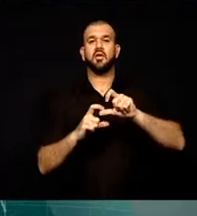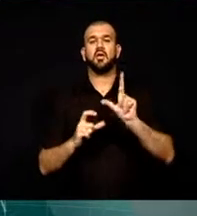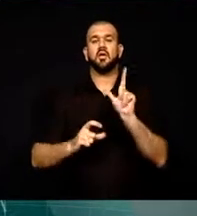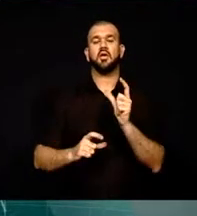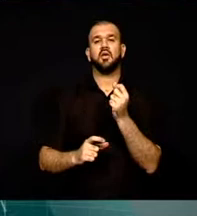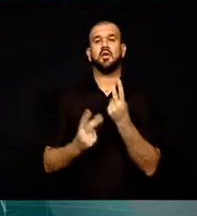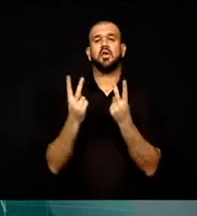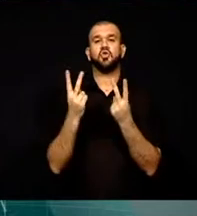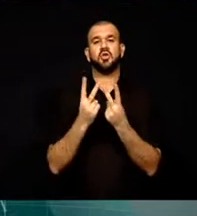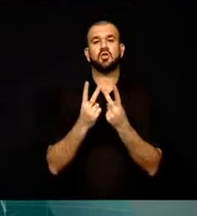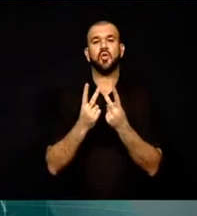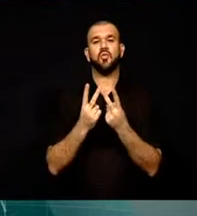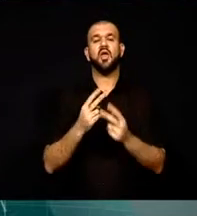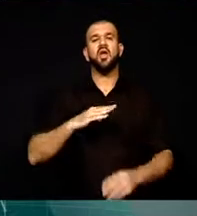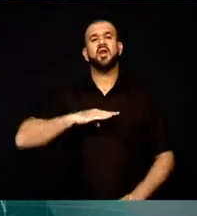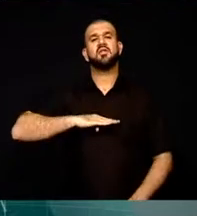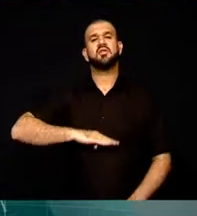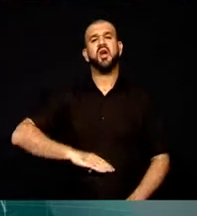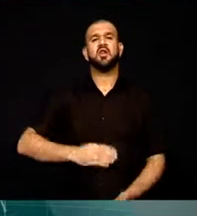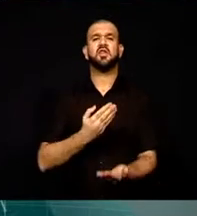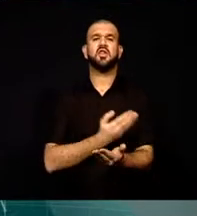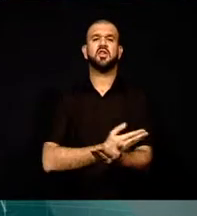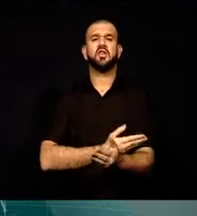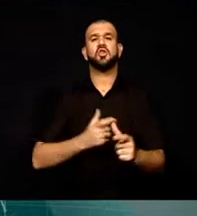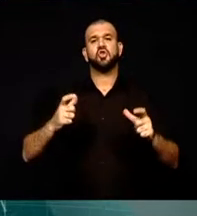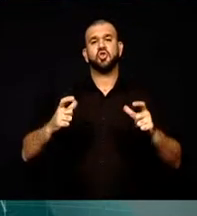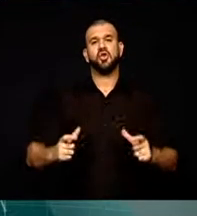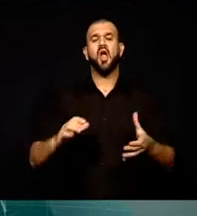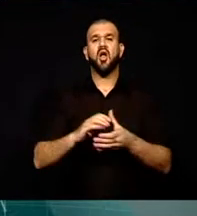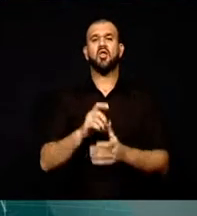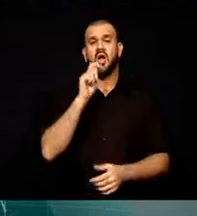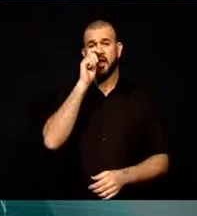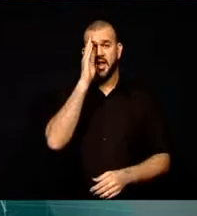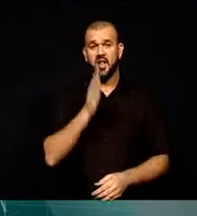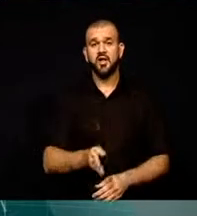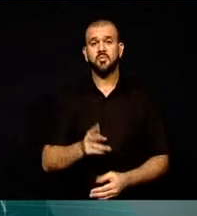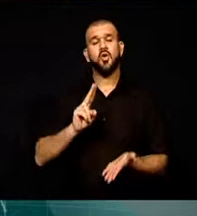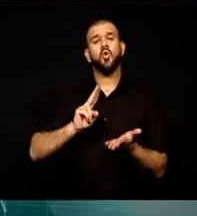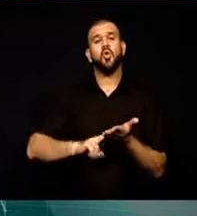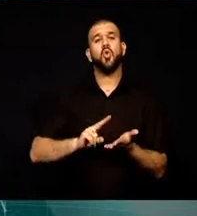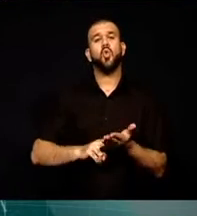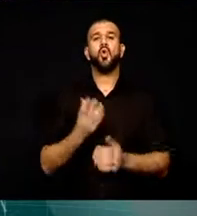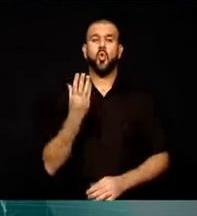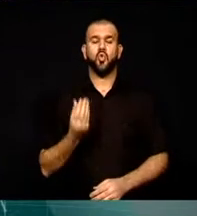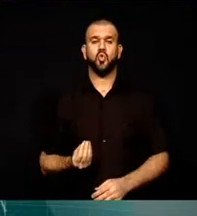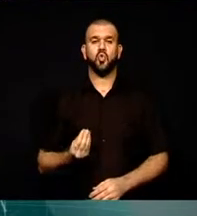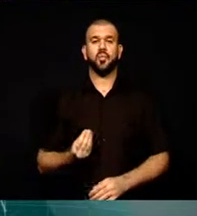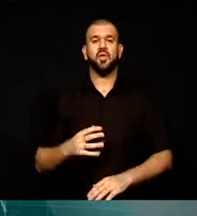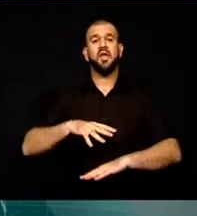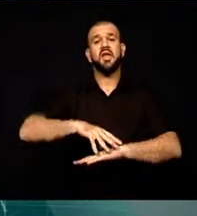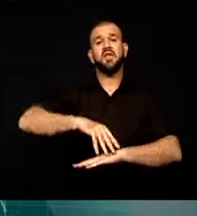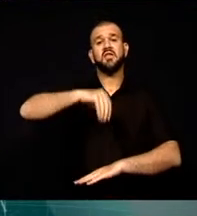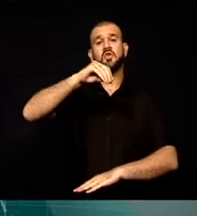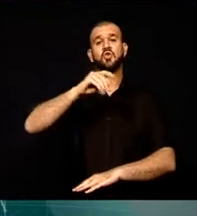resmen üye oldu. İsveç'te gerçekleştirilen törende Lefke Belediye